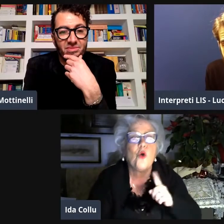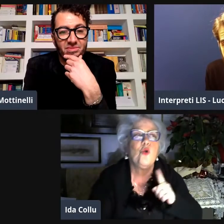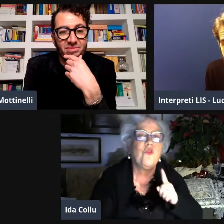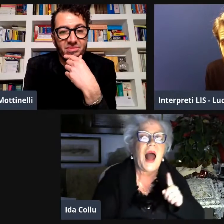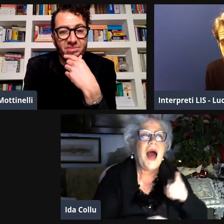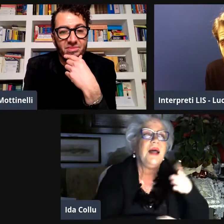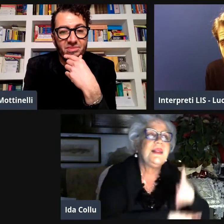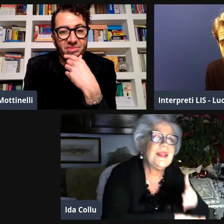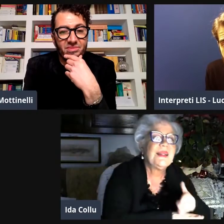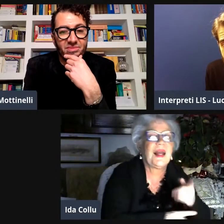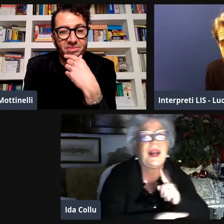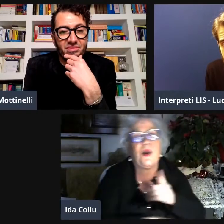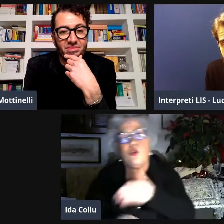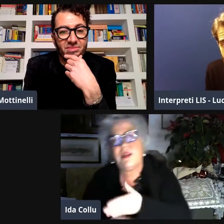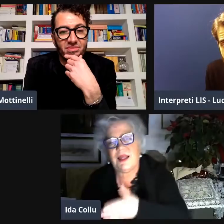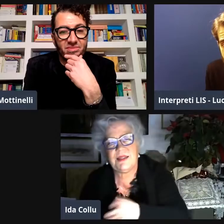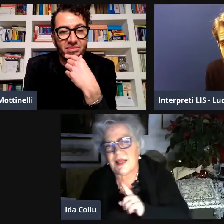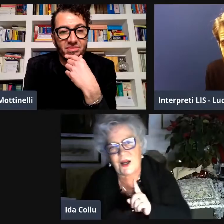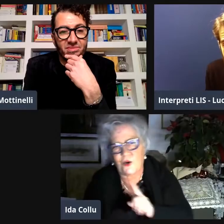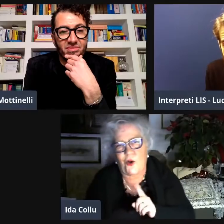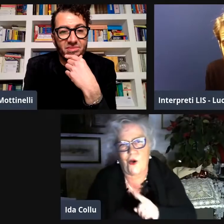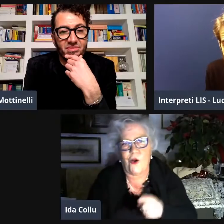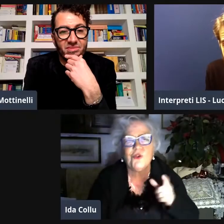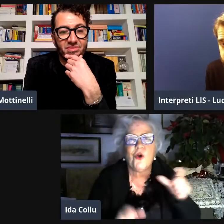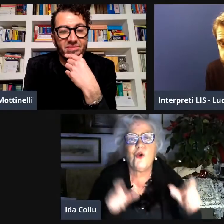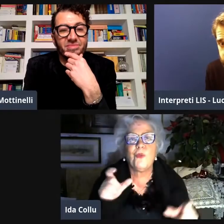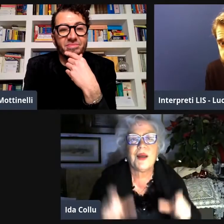perché i sordi sono fratelli e sorelle